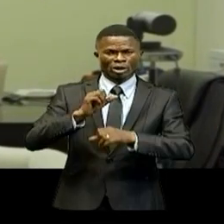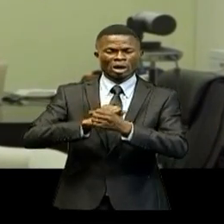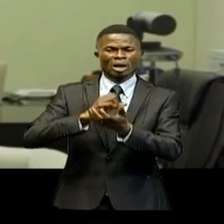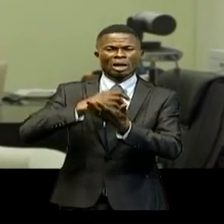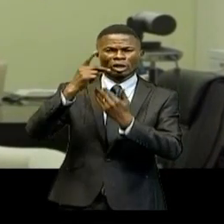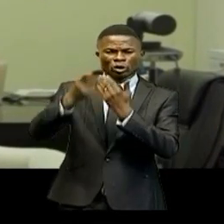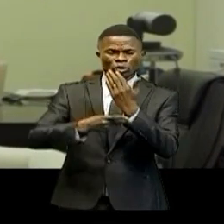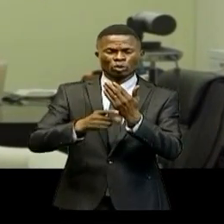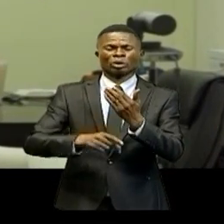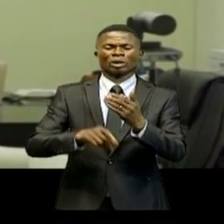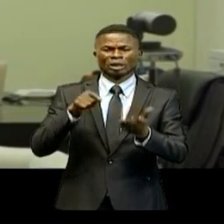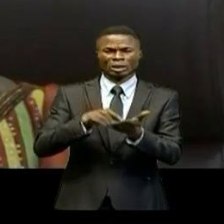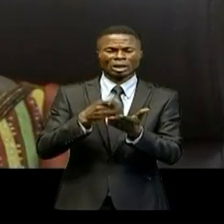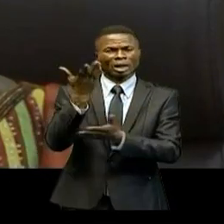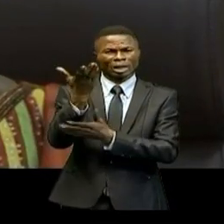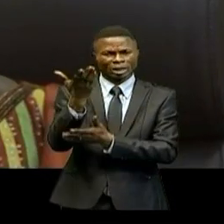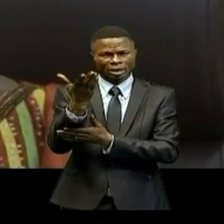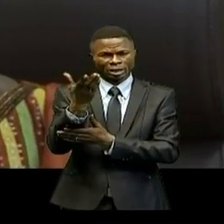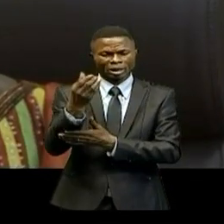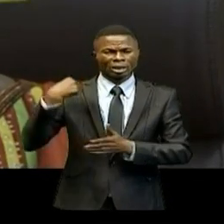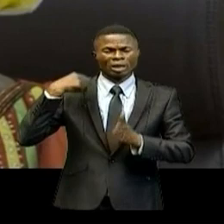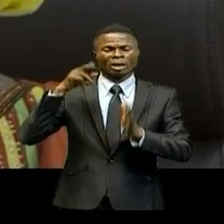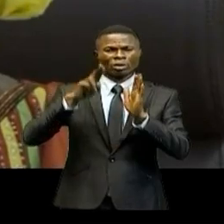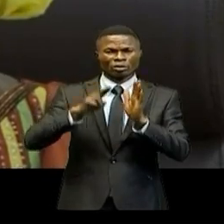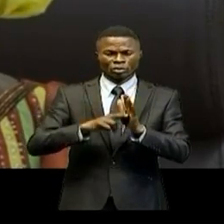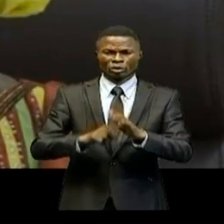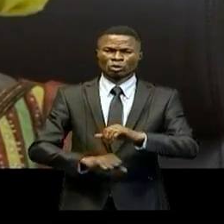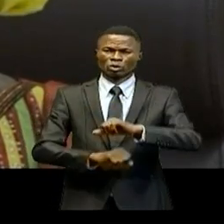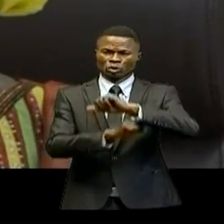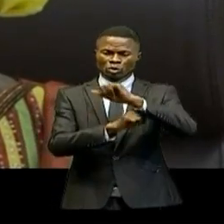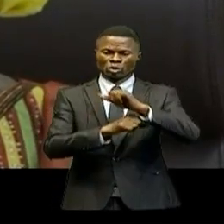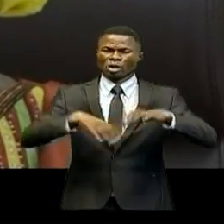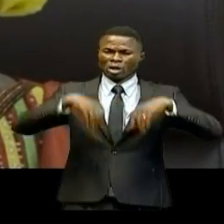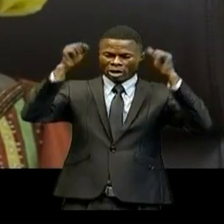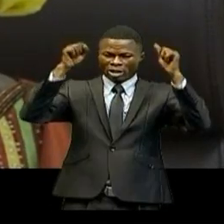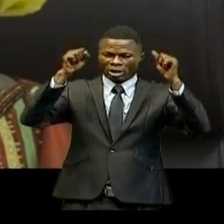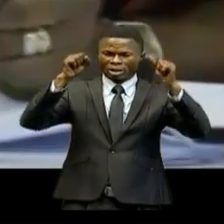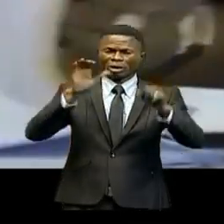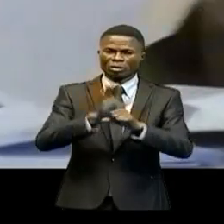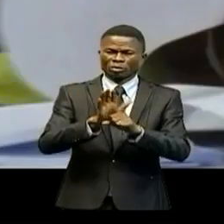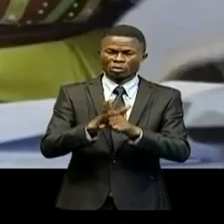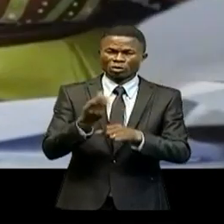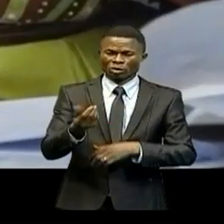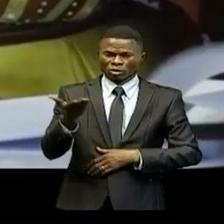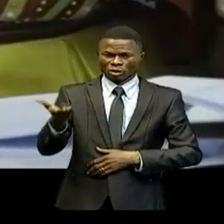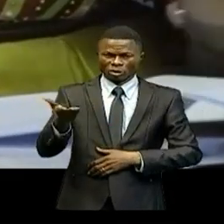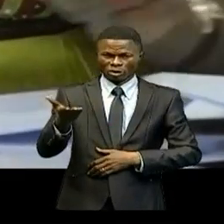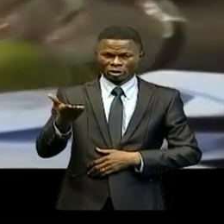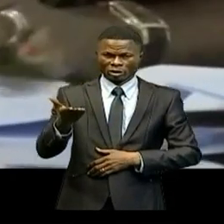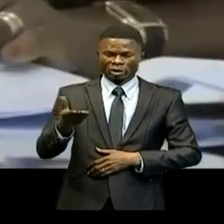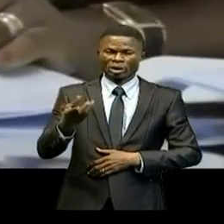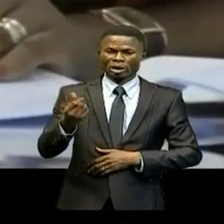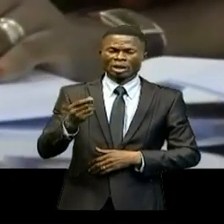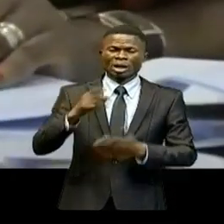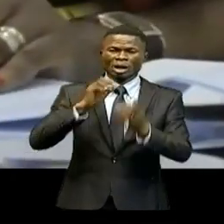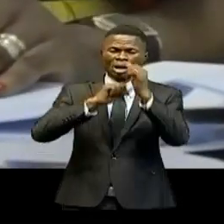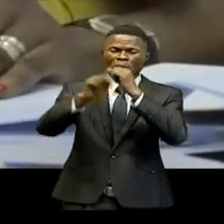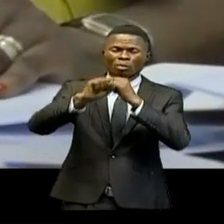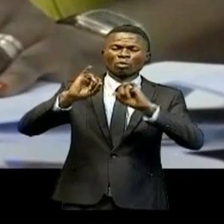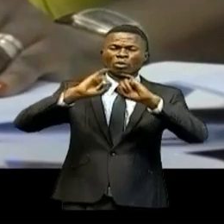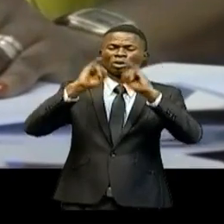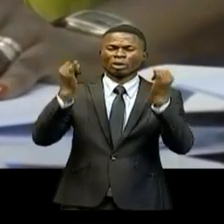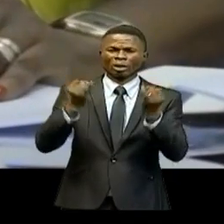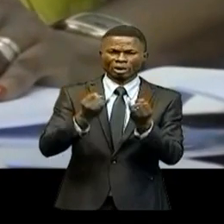tout en sollicitant du gouvernement la validation d'un appui substantiel via les fonds de promotion de l'industrie